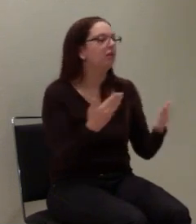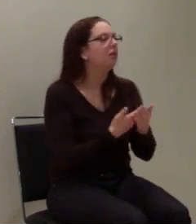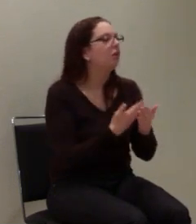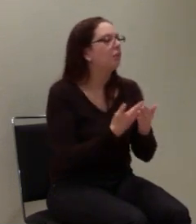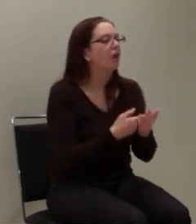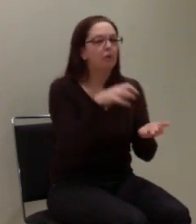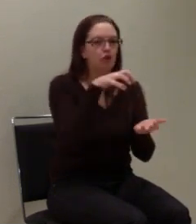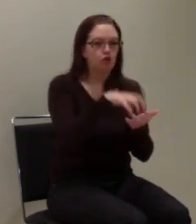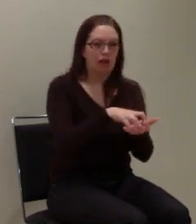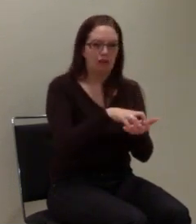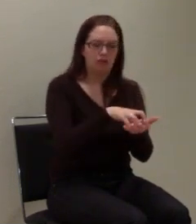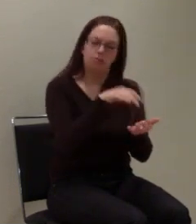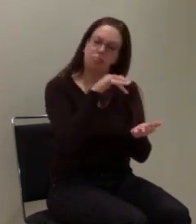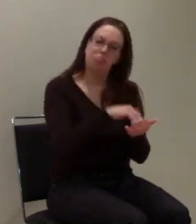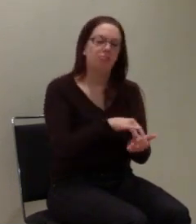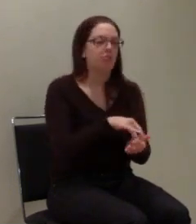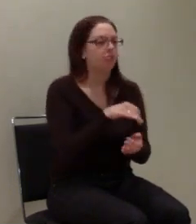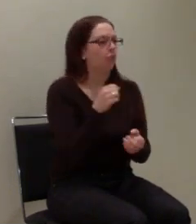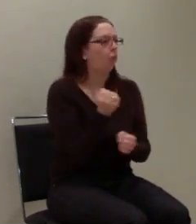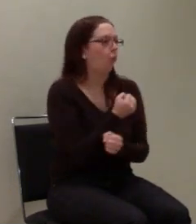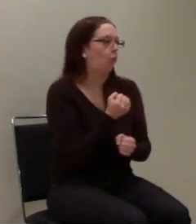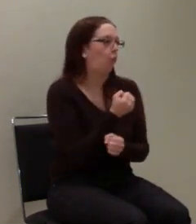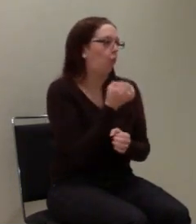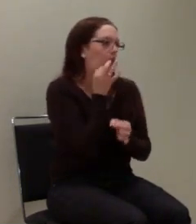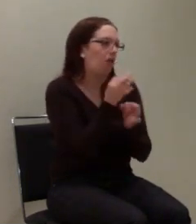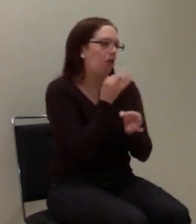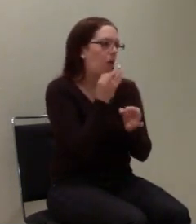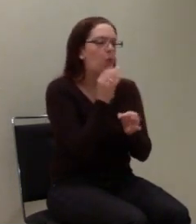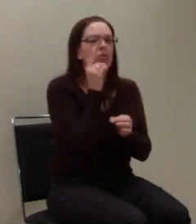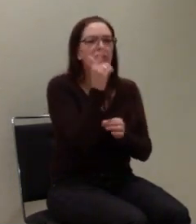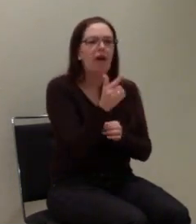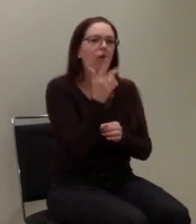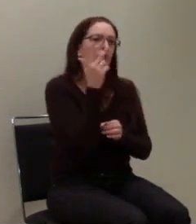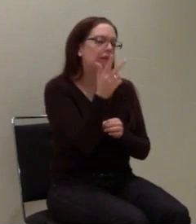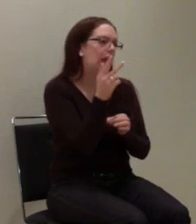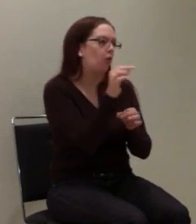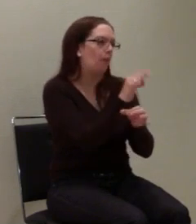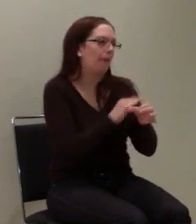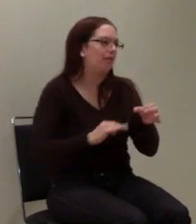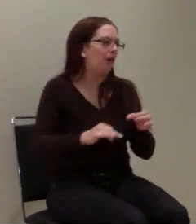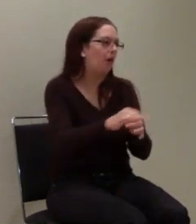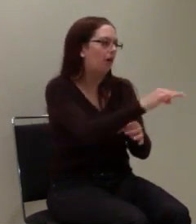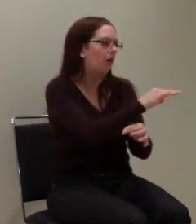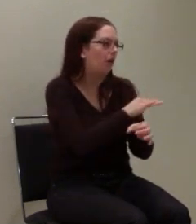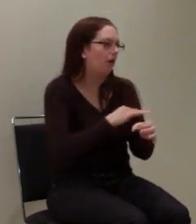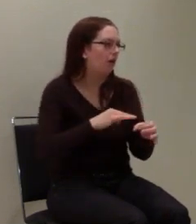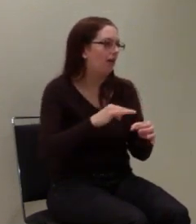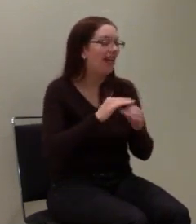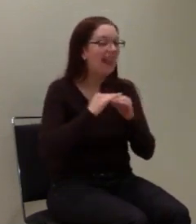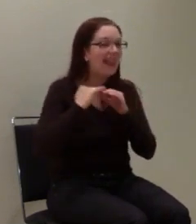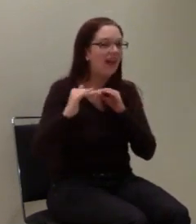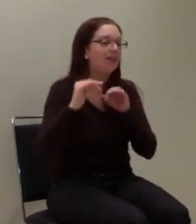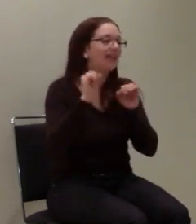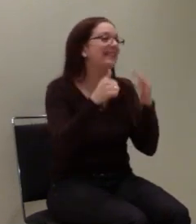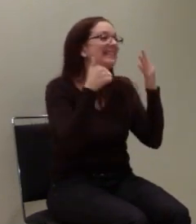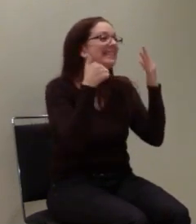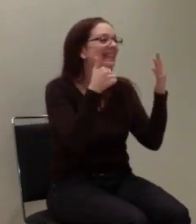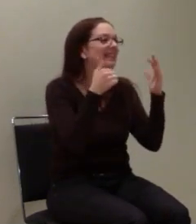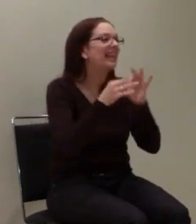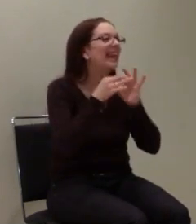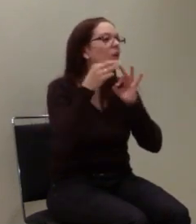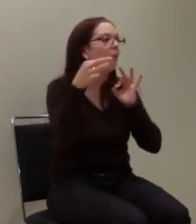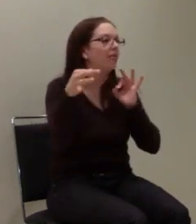haben wir ungefähr eine Ortungsgenauigkeit von 200 bis 300 Metern. Auf dem platten Land kann es auch durchaus mal 6 Kilometer sein.